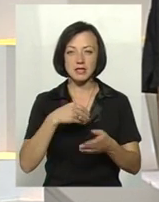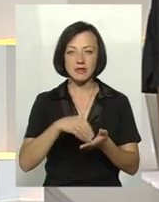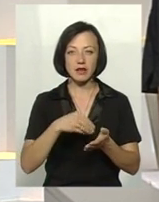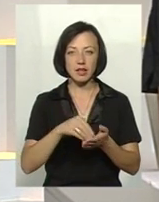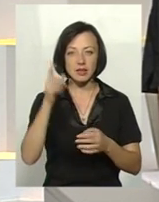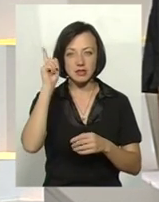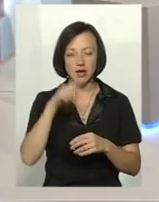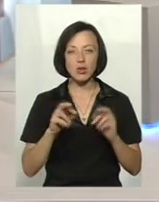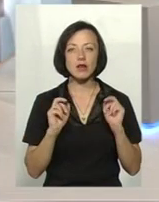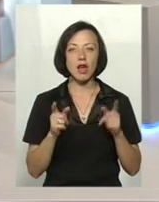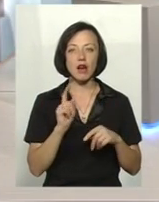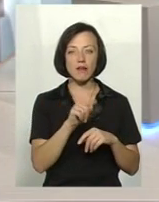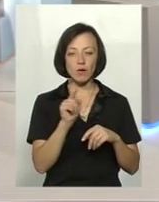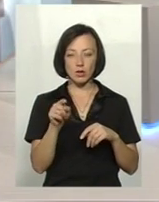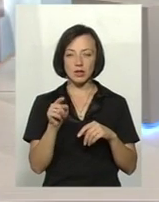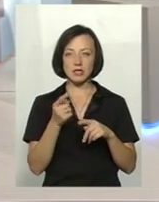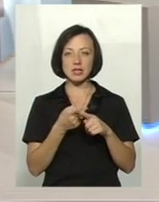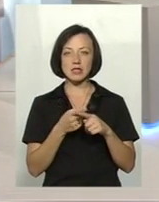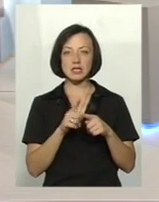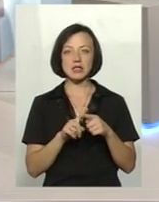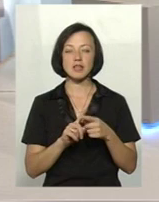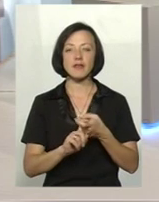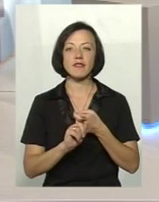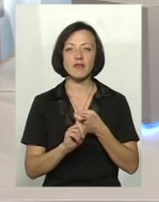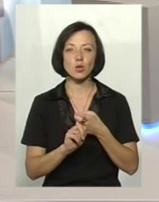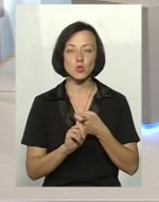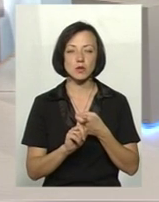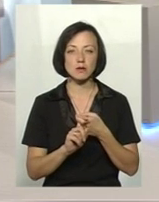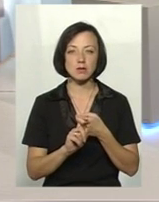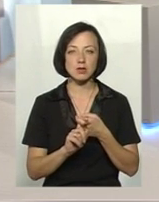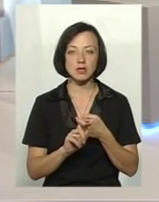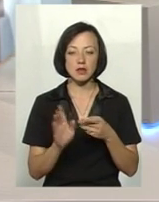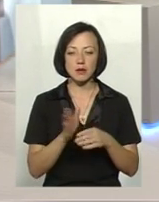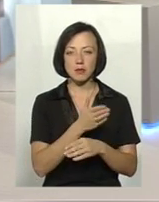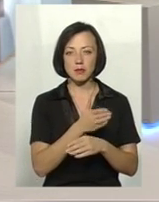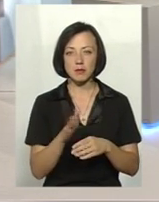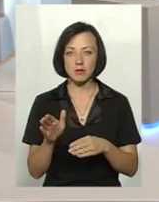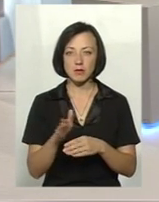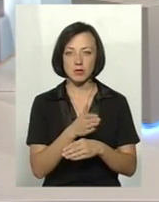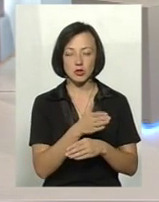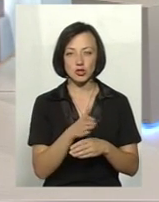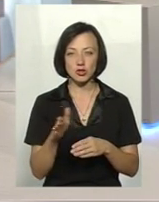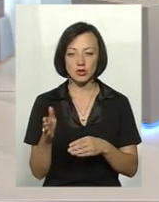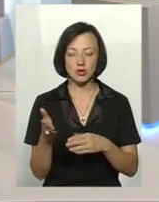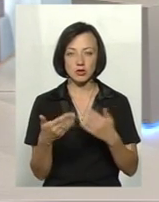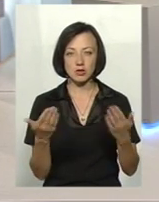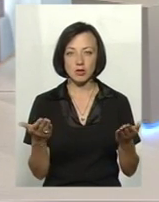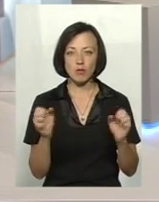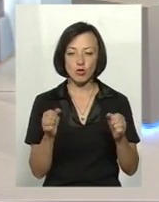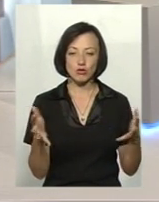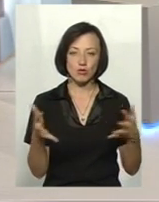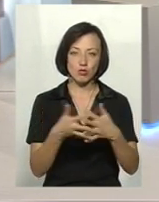вони, наскільки вони, ці віруси між собою можуть